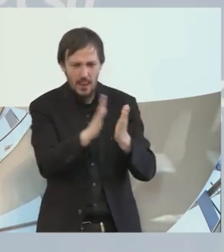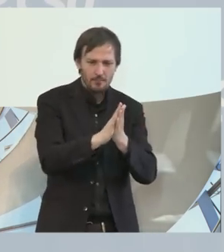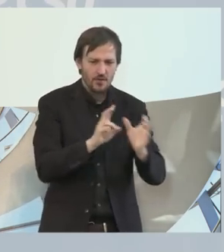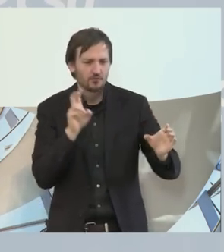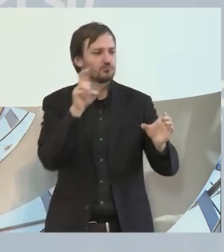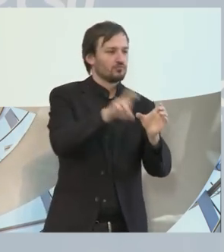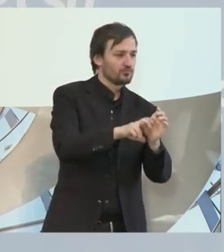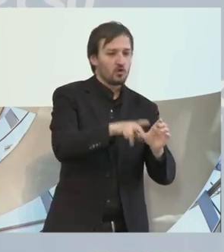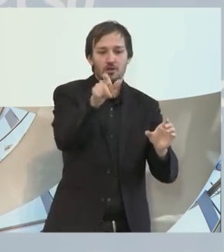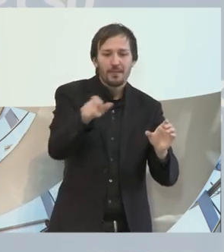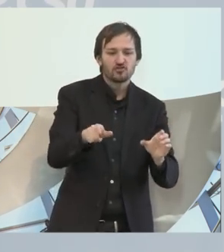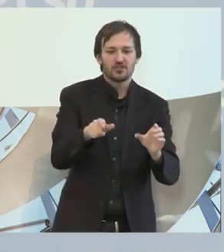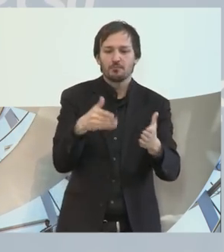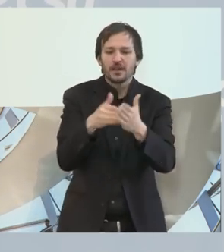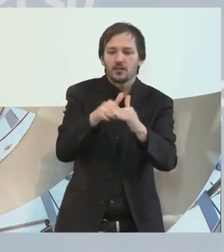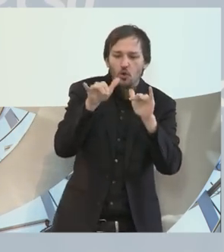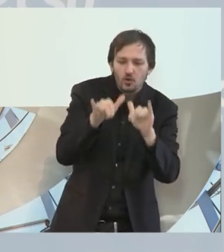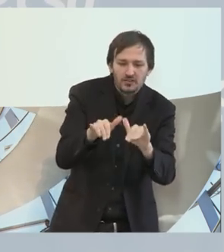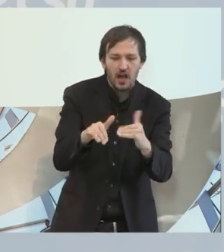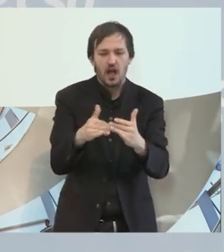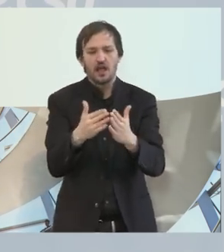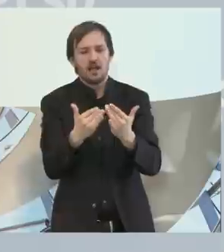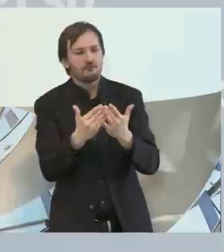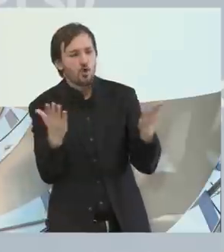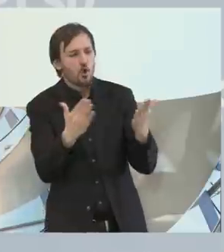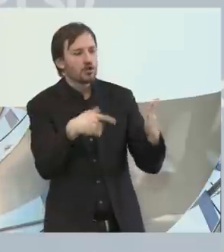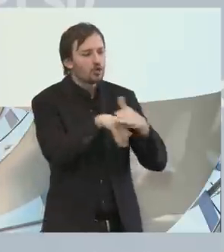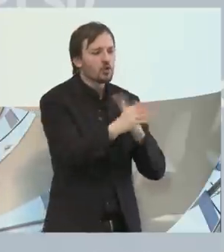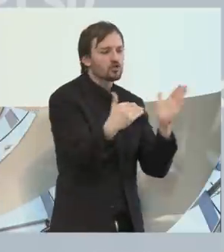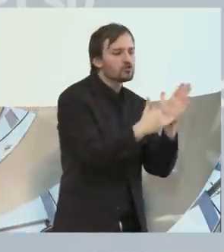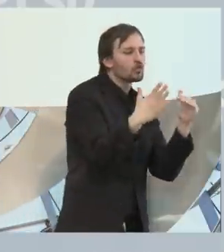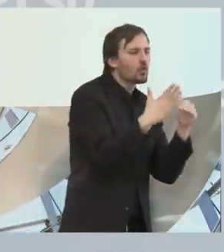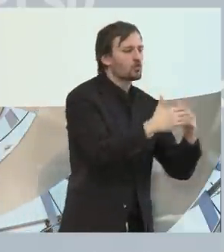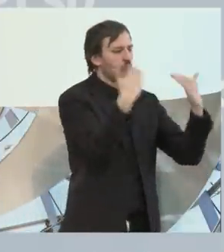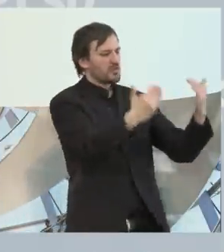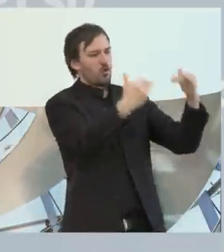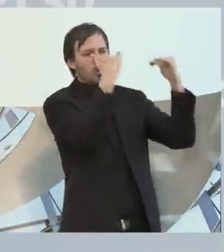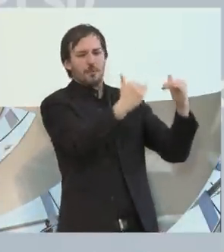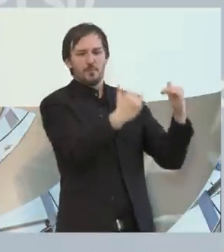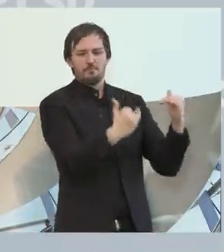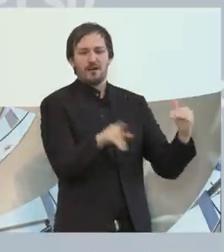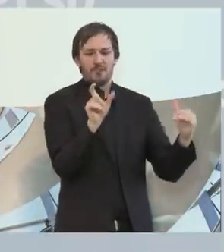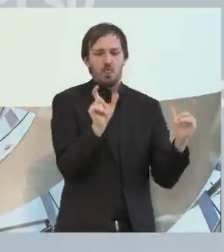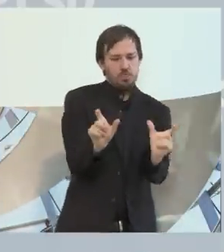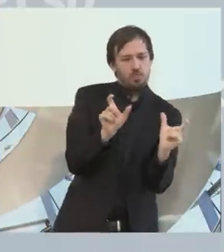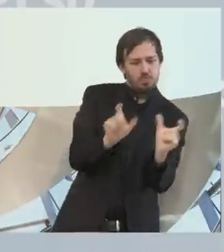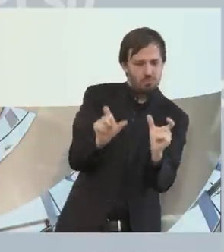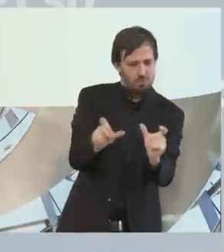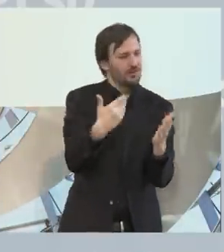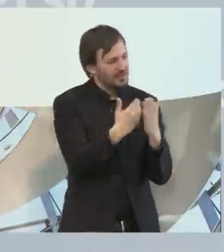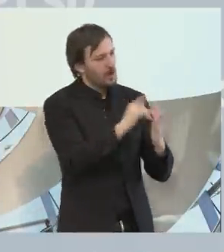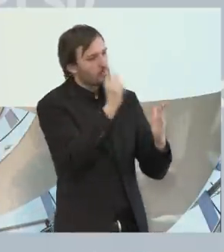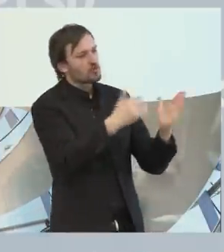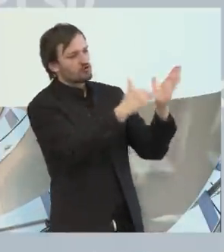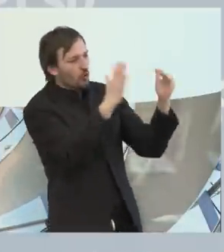und wo Strukturen Menschen behindern und behindernde Strukturen beseitigt werden können und müssen, damit